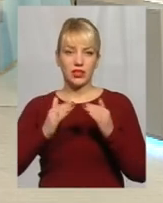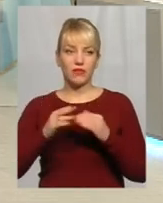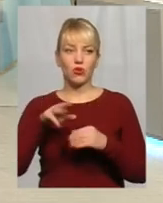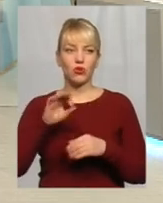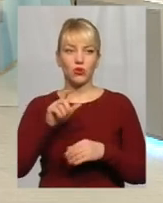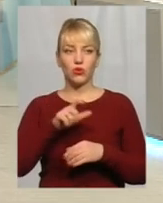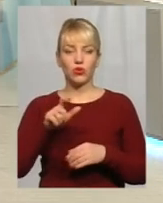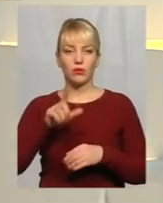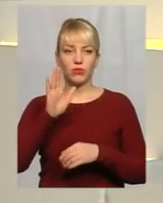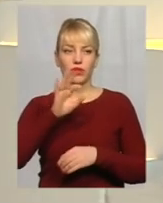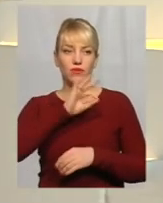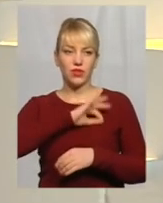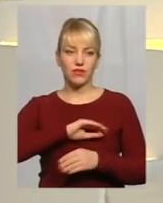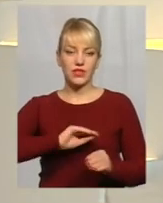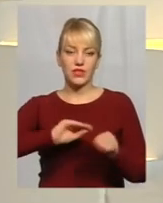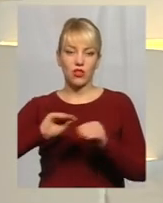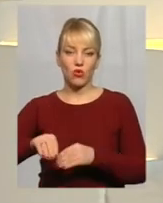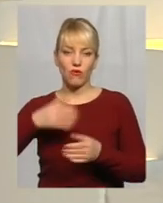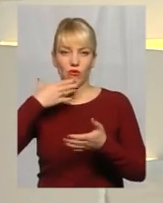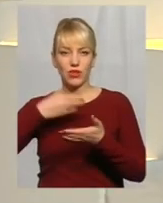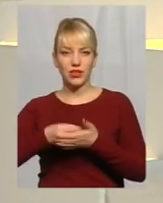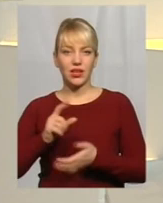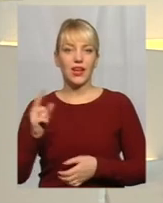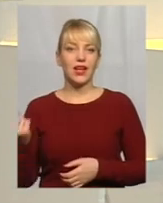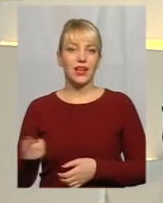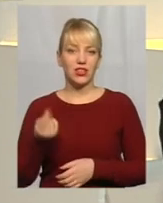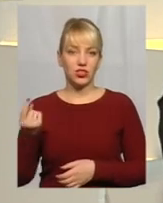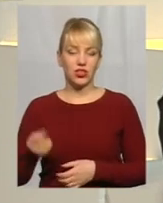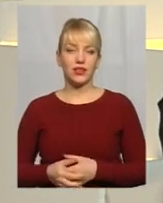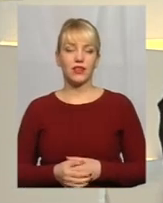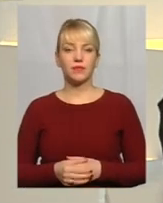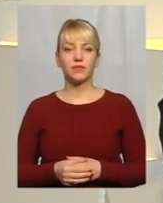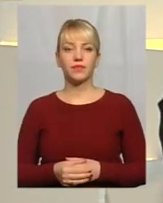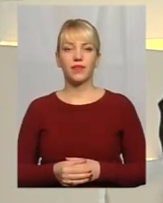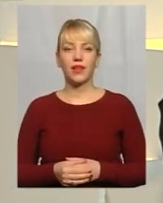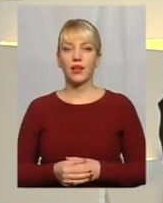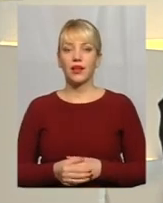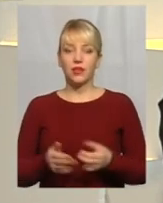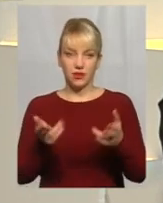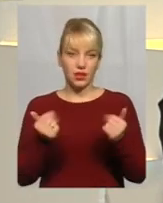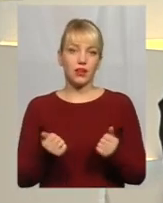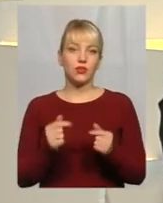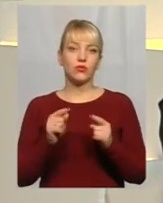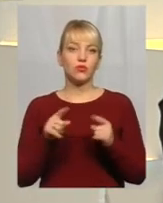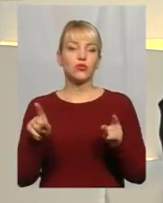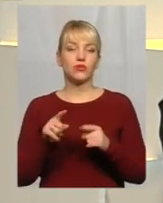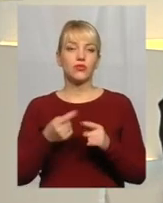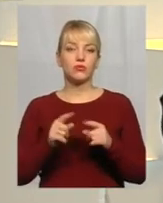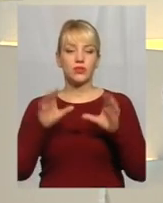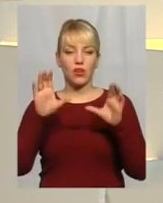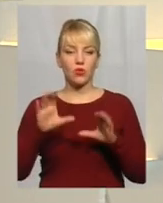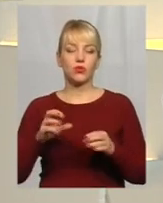вигідніше все ж таки встановлювати лічильники Ну, скажімо так, так. Чому? Тому що в цьому законі про